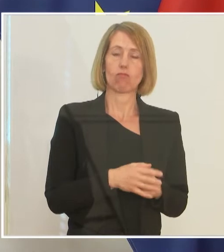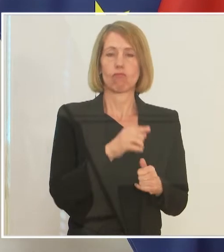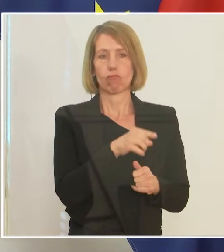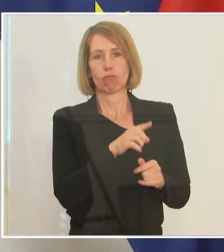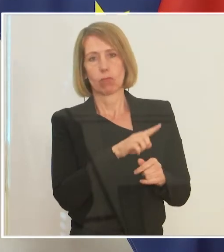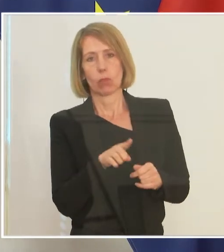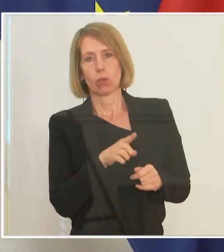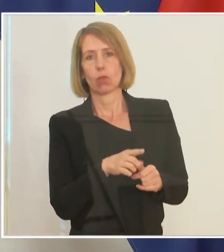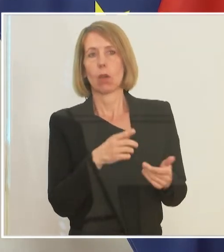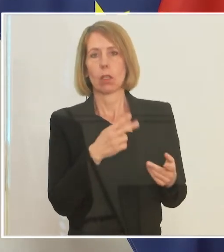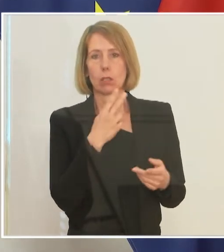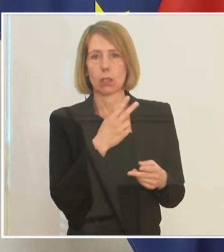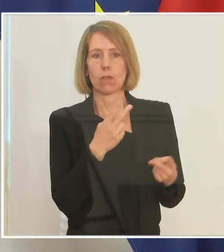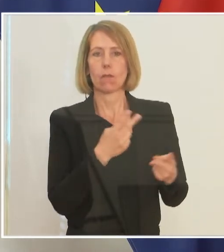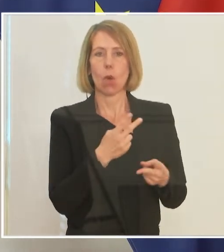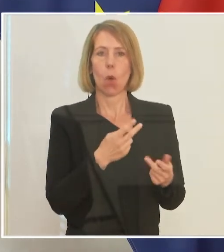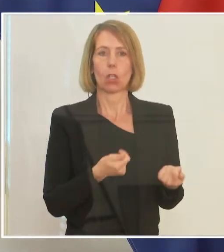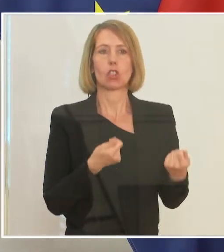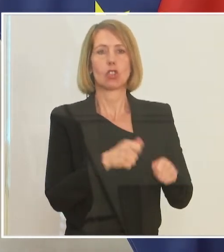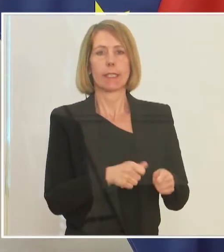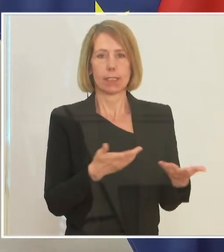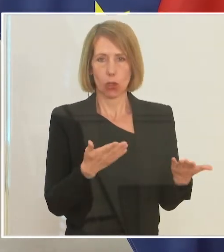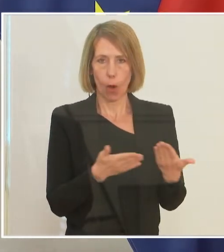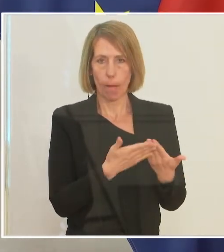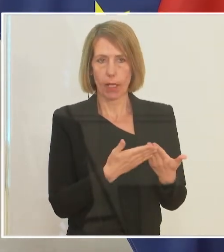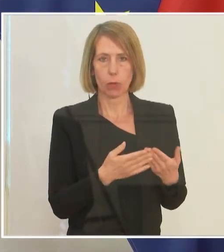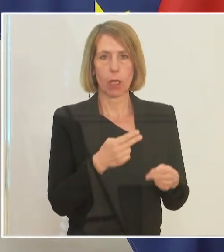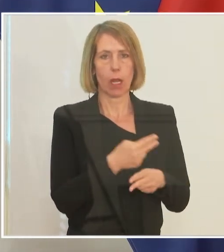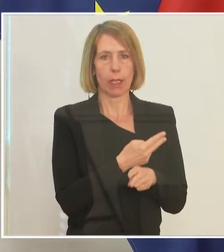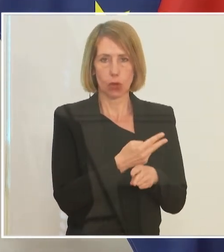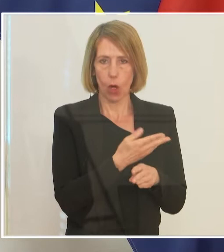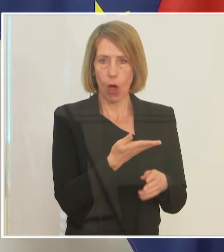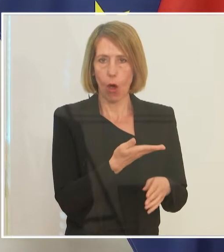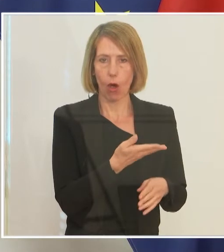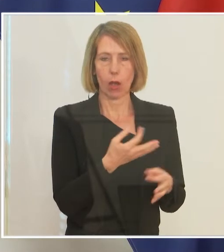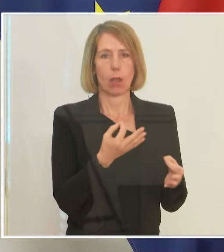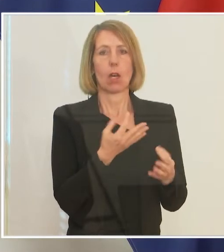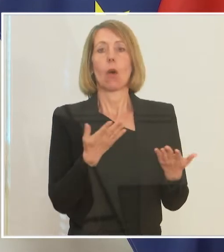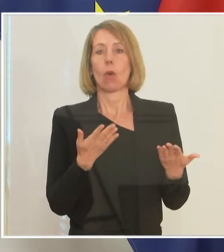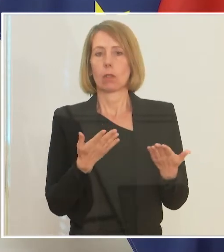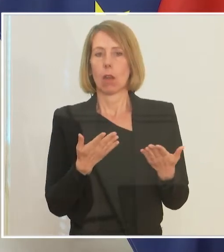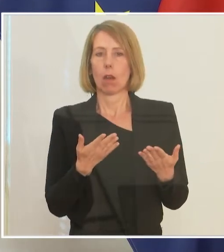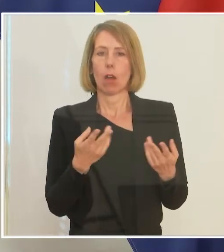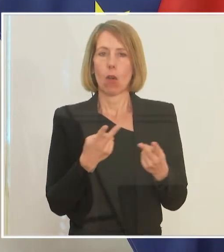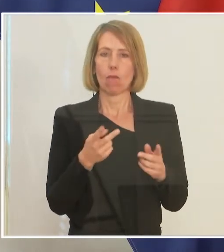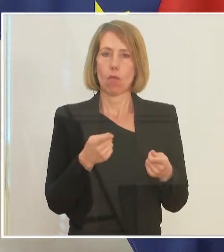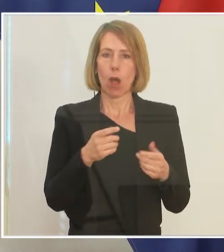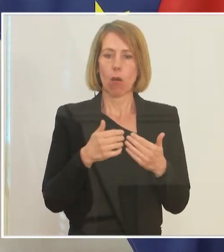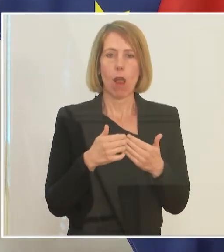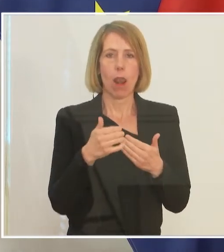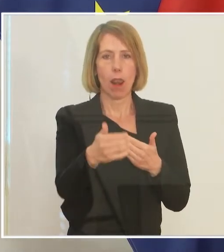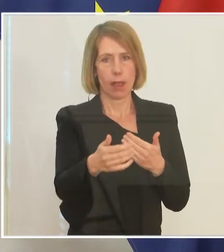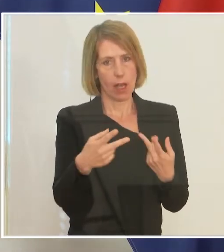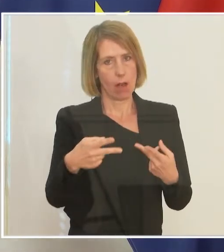halt niederschlagen in Schließungen der Restaurants. Und wo sind auch die längerfristigen